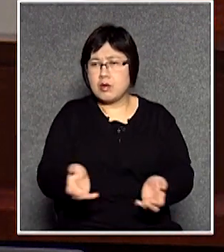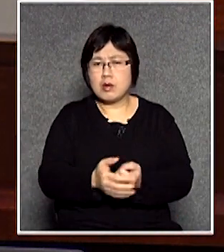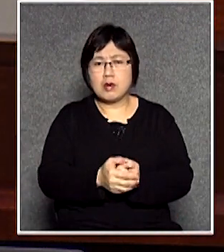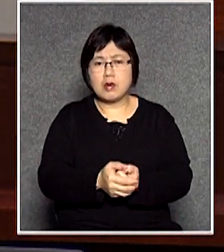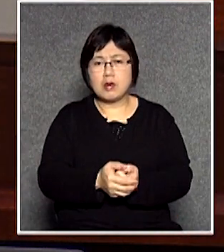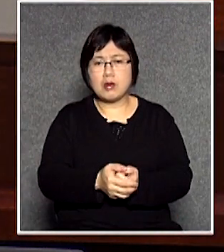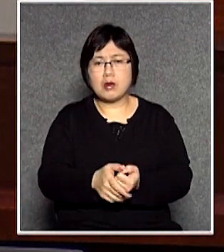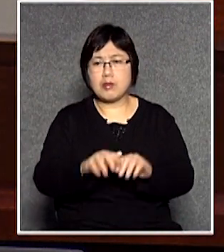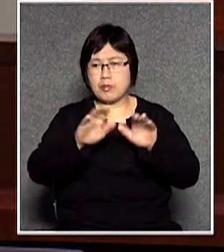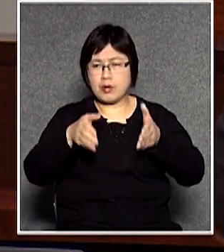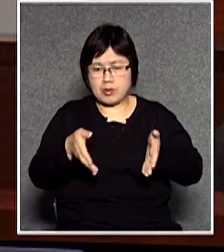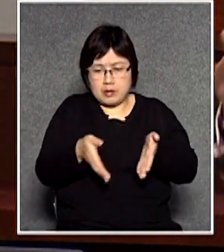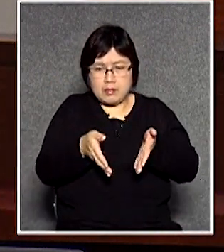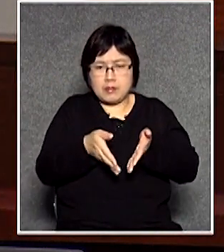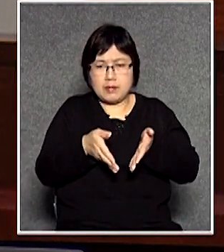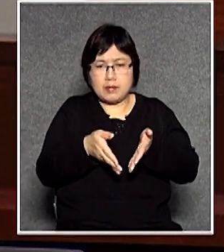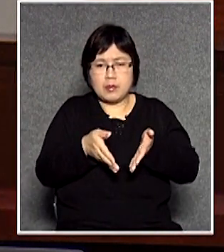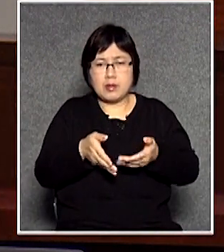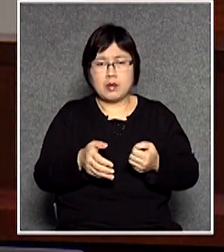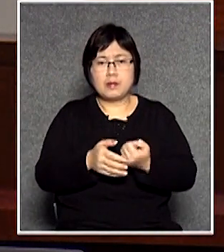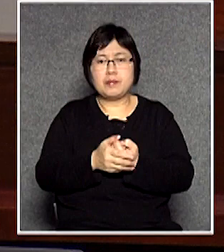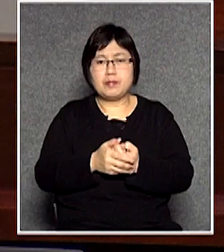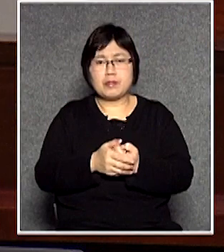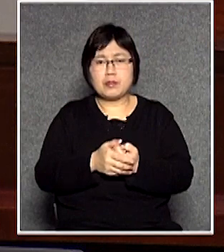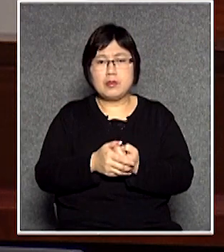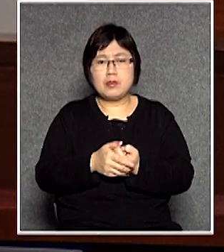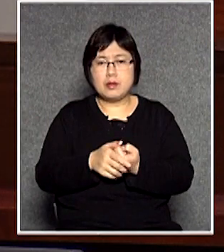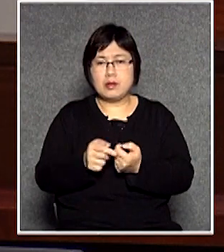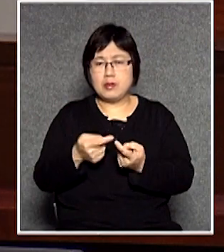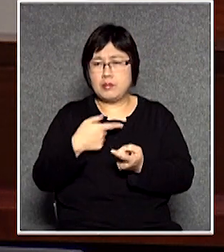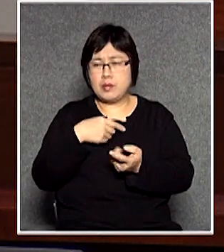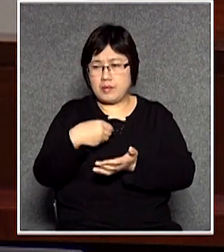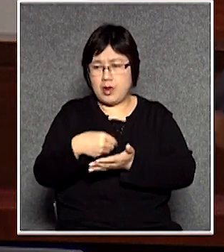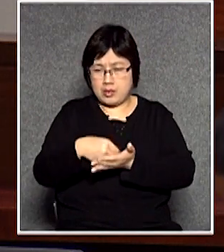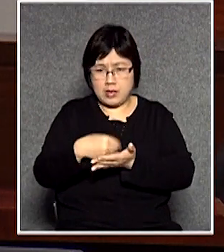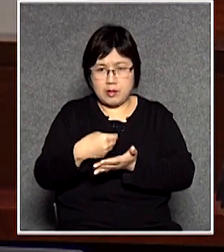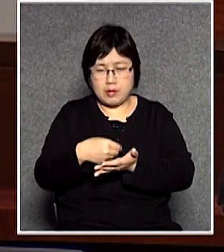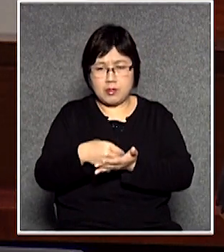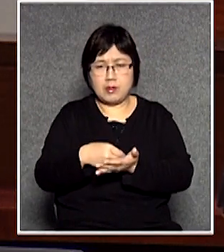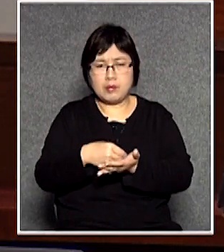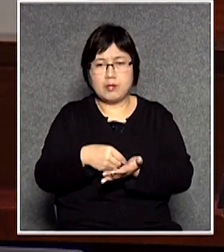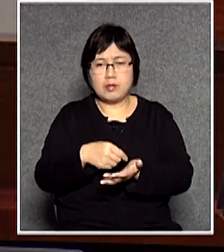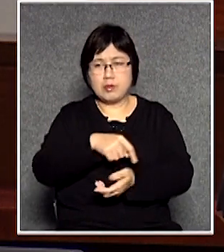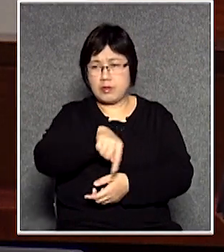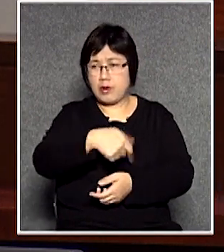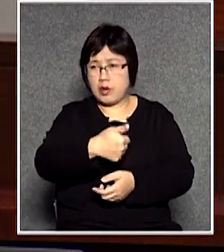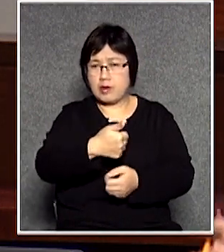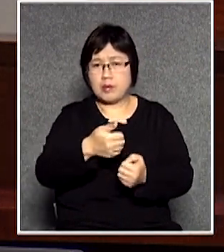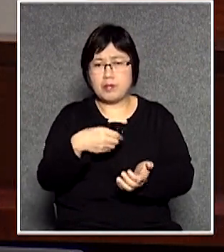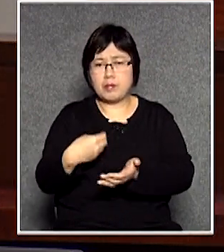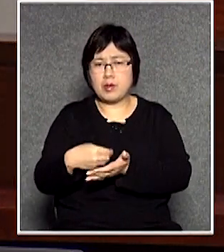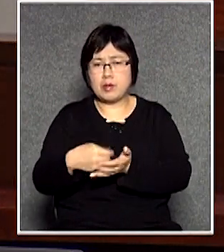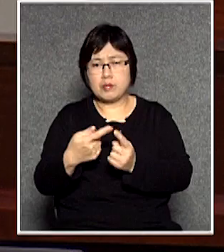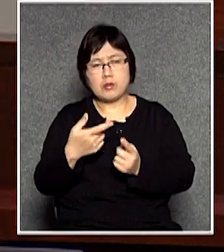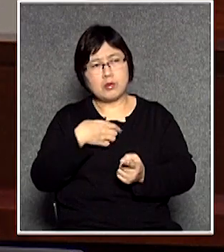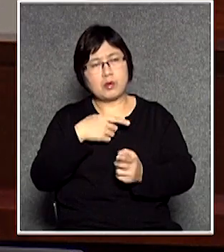他那個店舖的位置這麼窄但是那個地方就是讓你去購物去買這些東西那些買東西的人不會